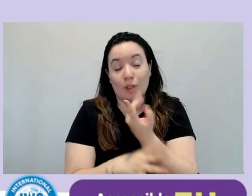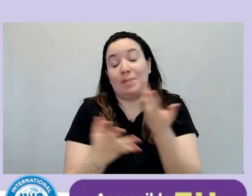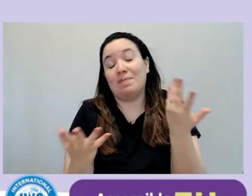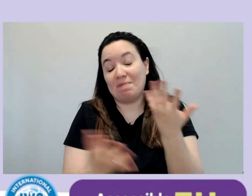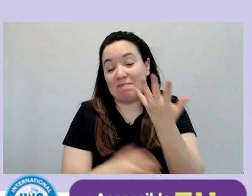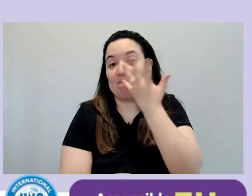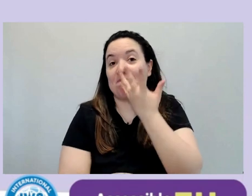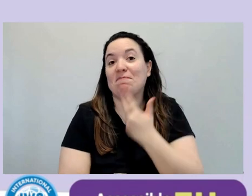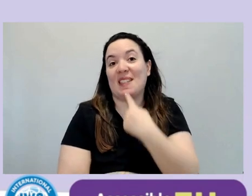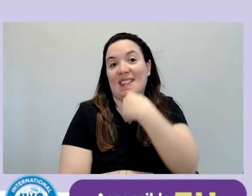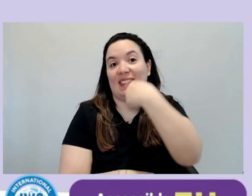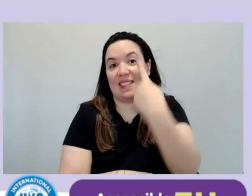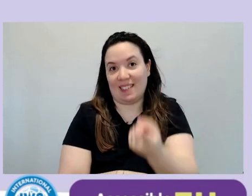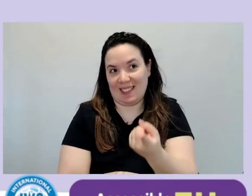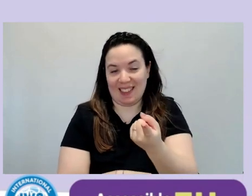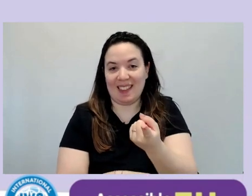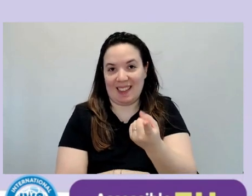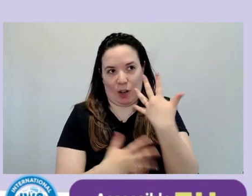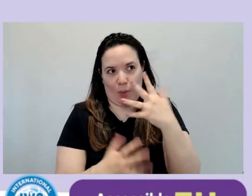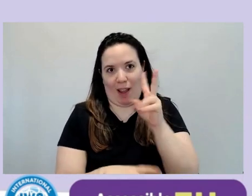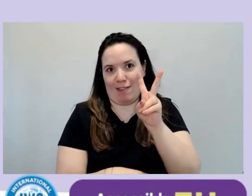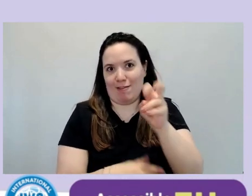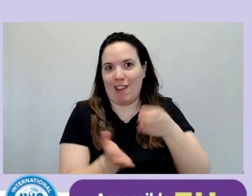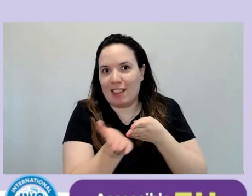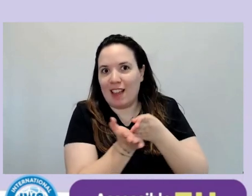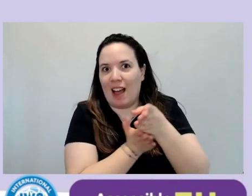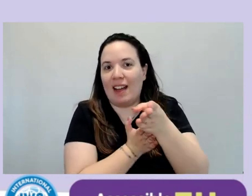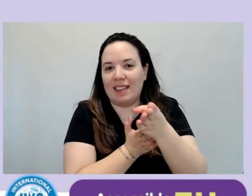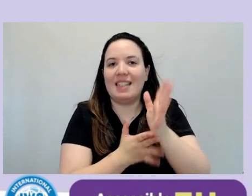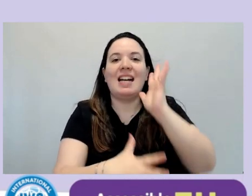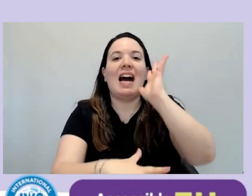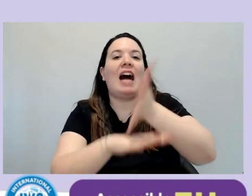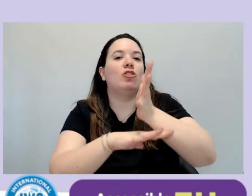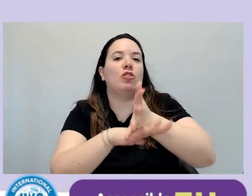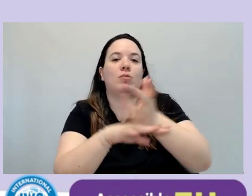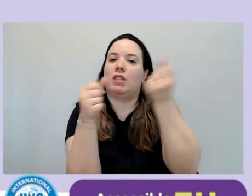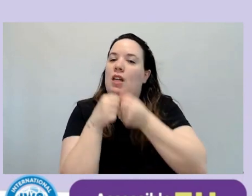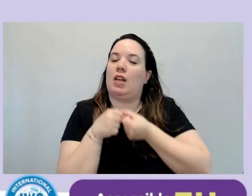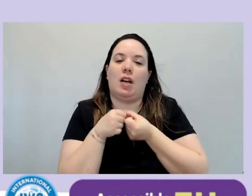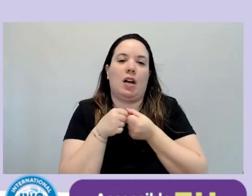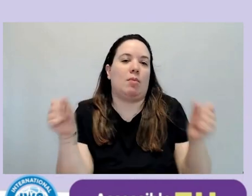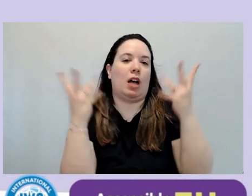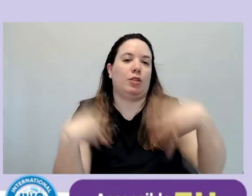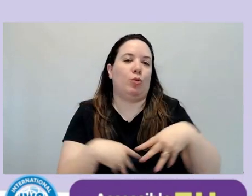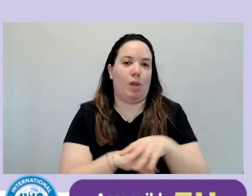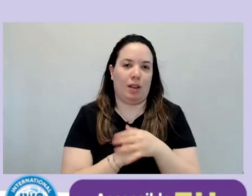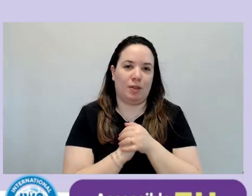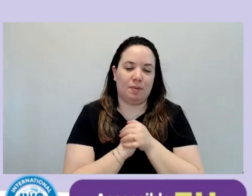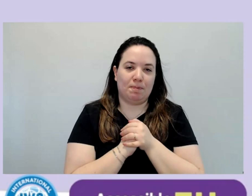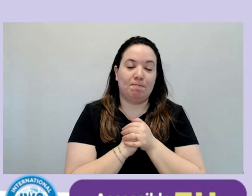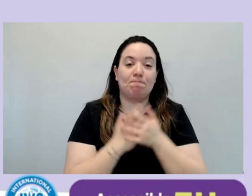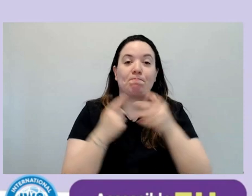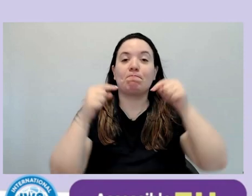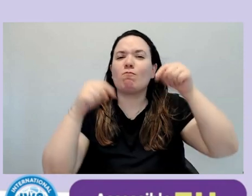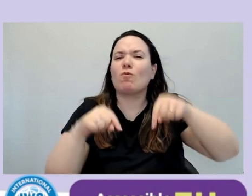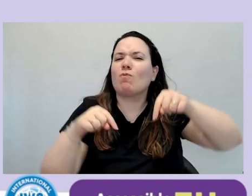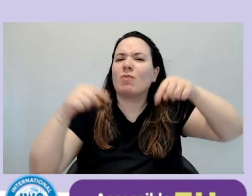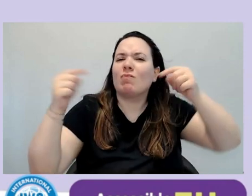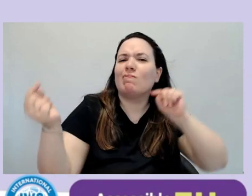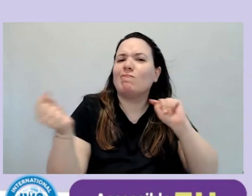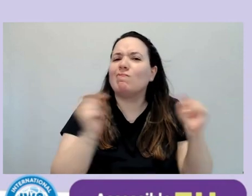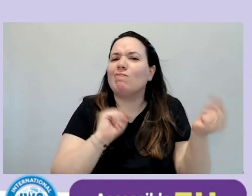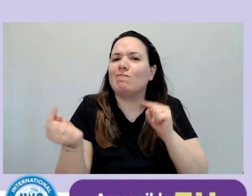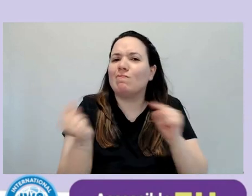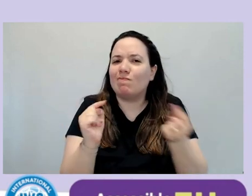noi che ci occupiamo del tema da oltre vent'anni, accessibile by default. Il panel di oggi è